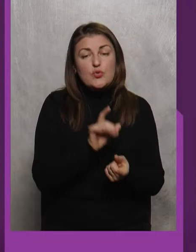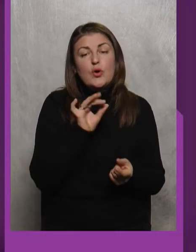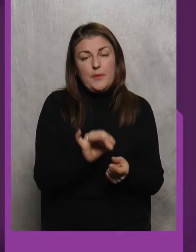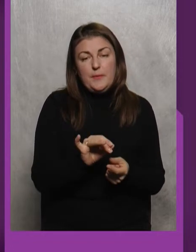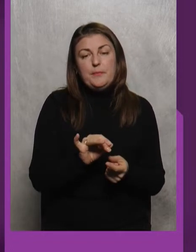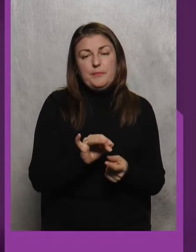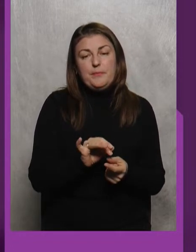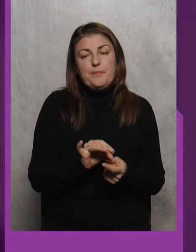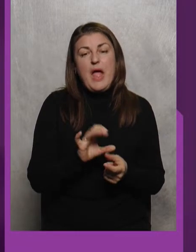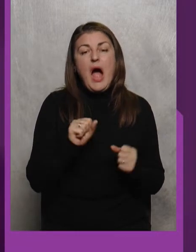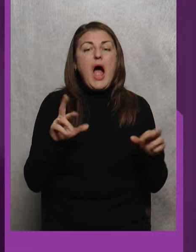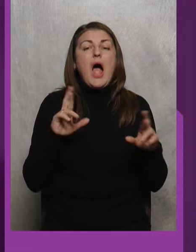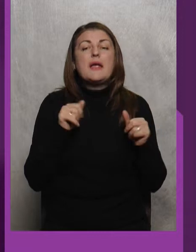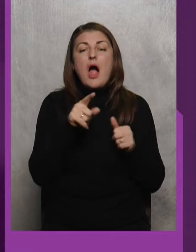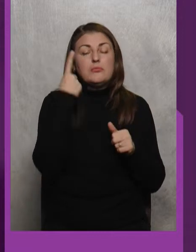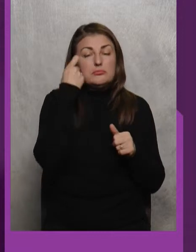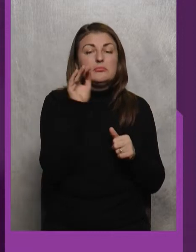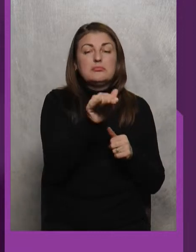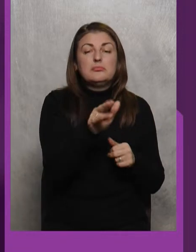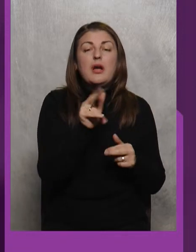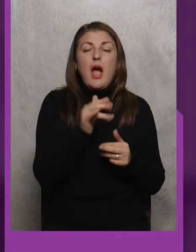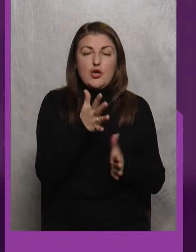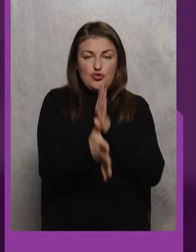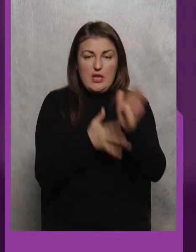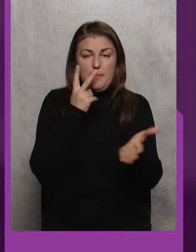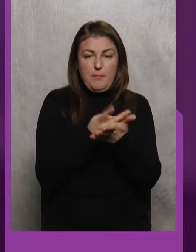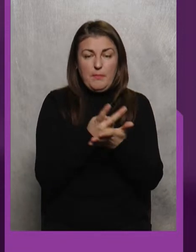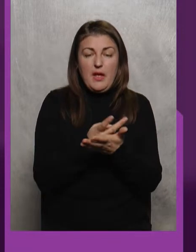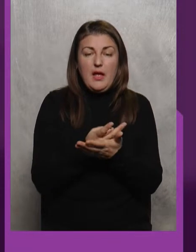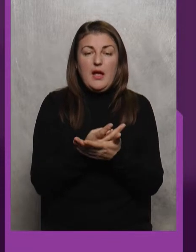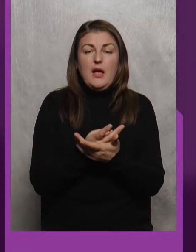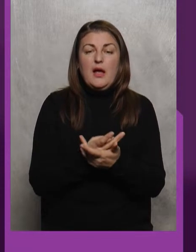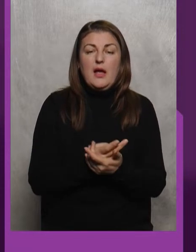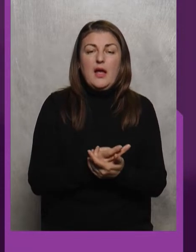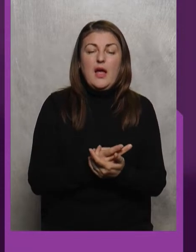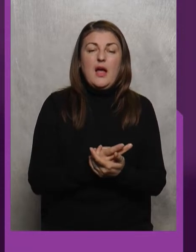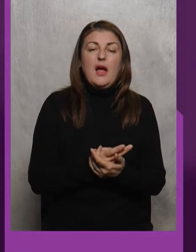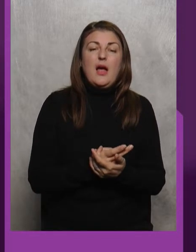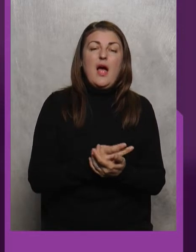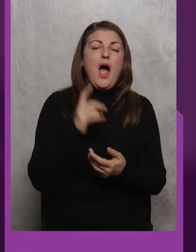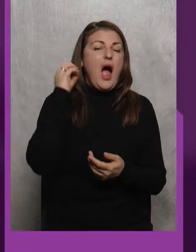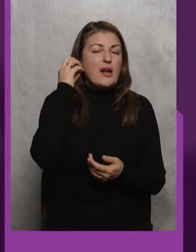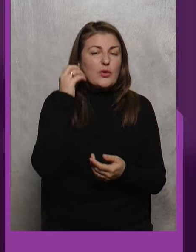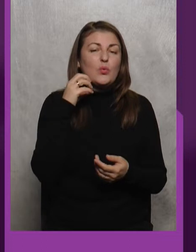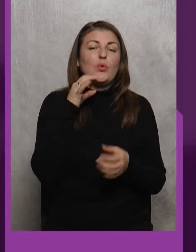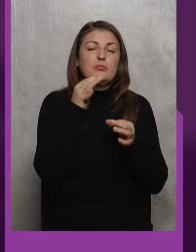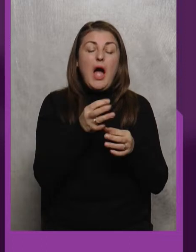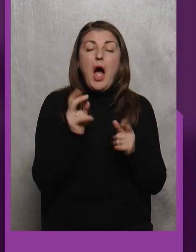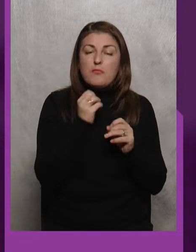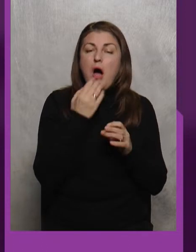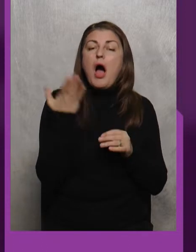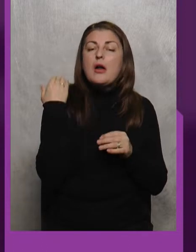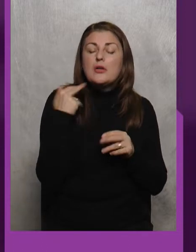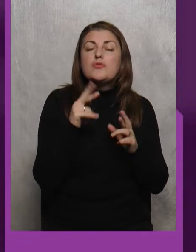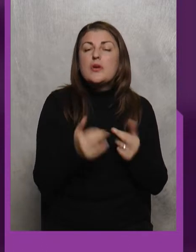А як вони йому кажуть Джестами? Ні Джестами А Цю гарнітурю? Да А раніше як?